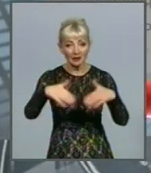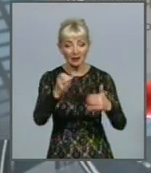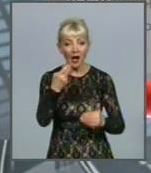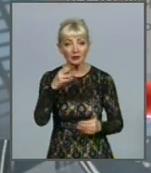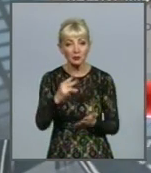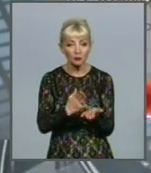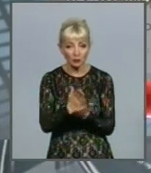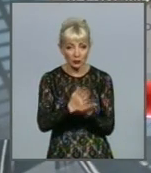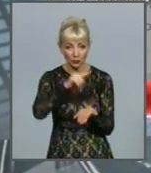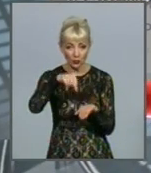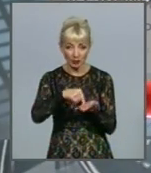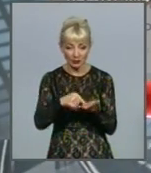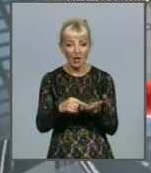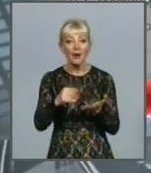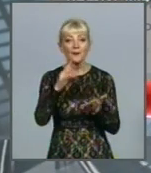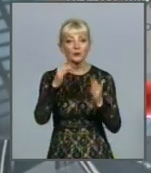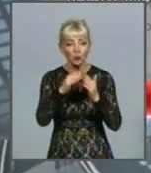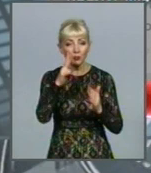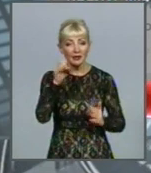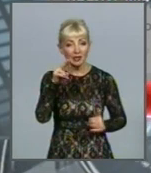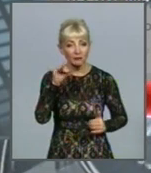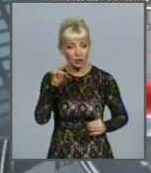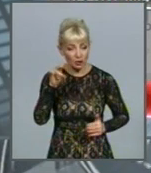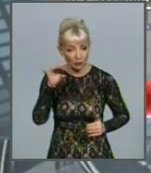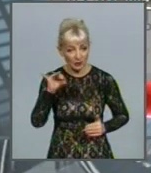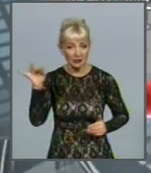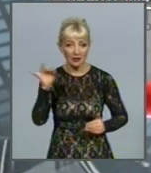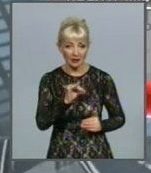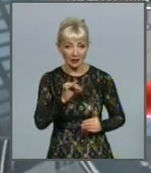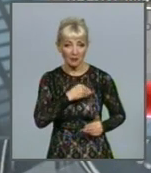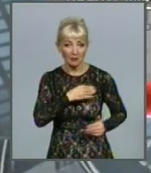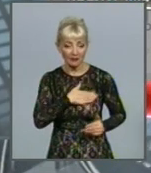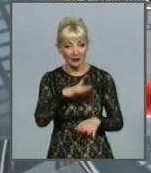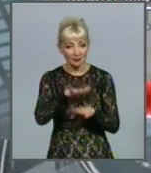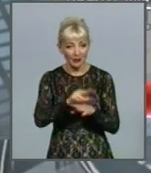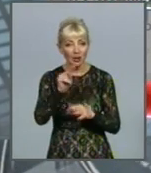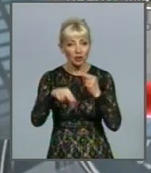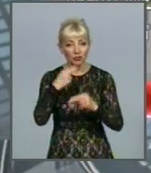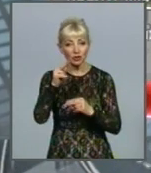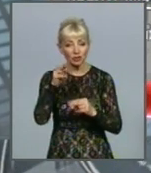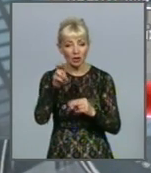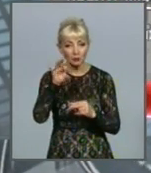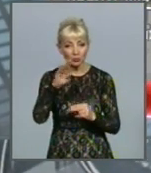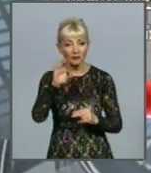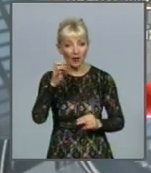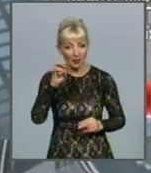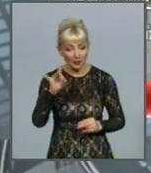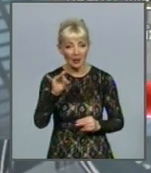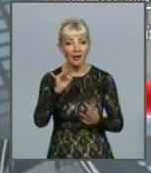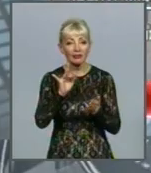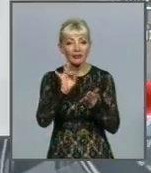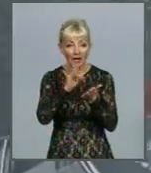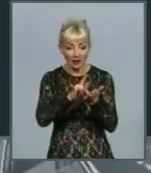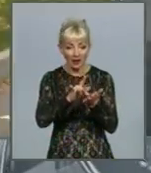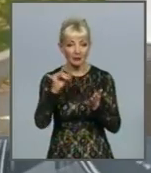адміністративних послуг міста, в будинку нерухомості, а також для клієнтів «Приватбанку» через чат-бот, у «Вайбер» та «Телеграм» і всі термінали